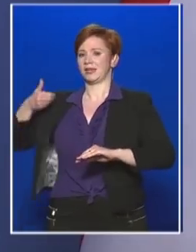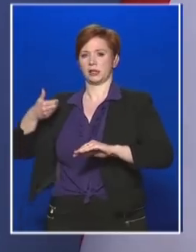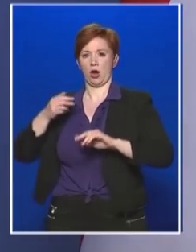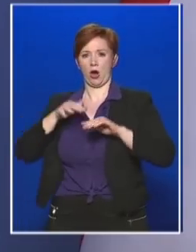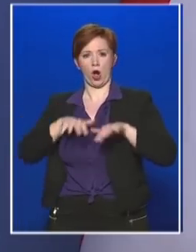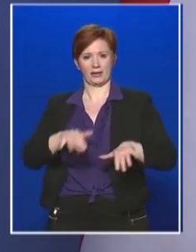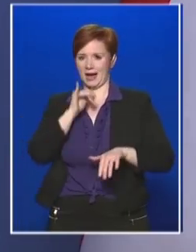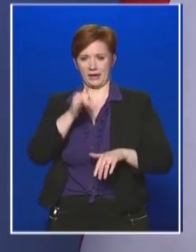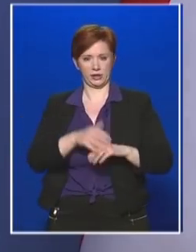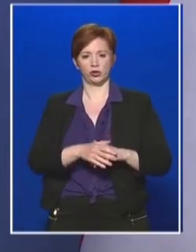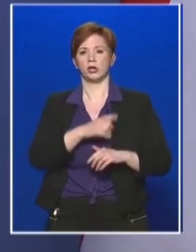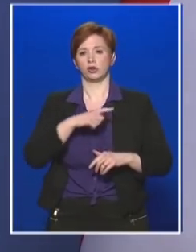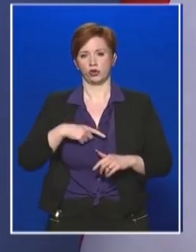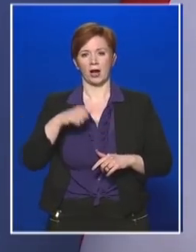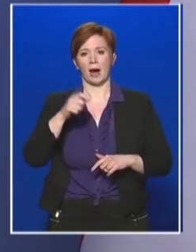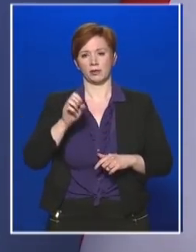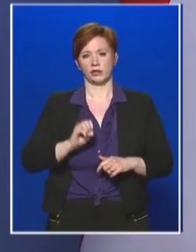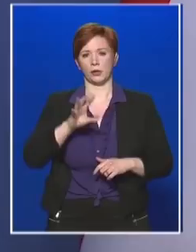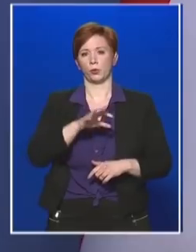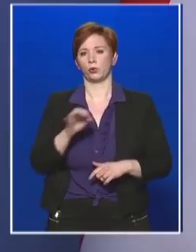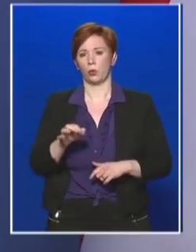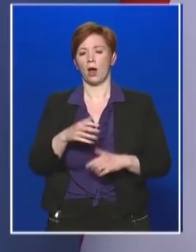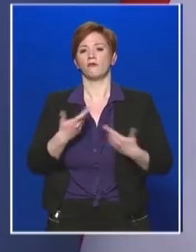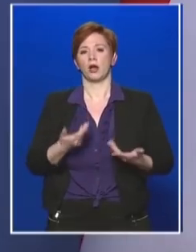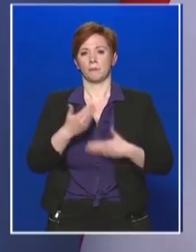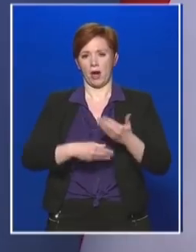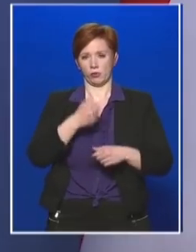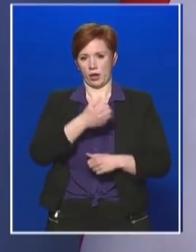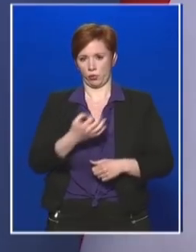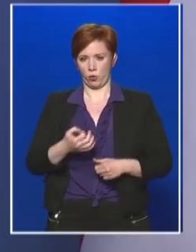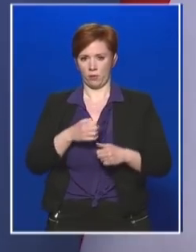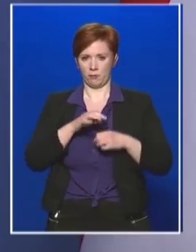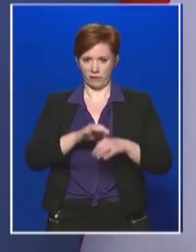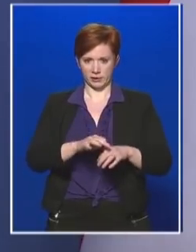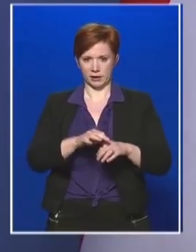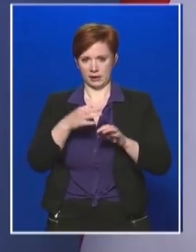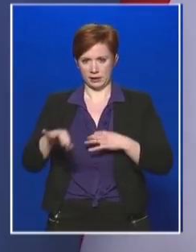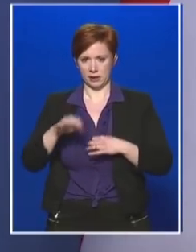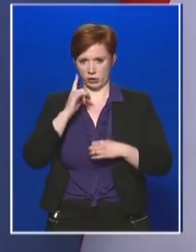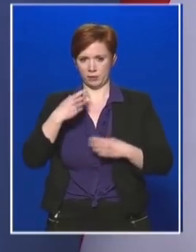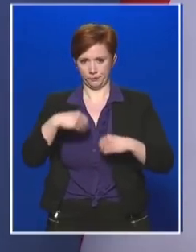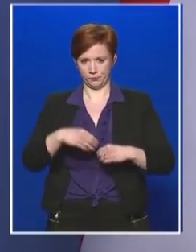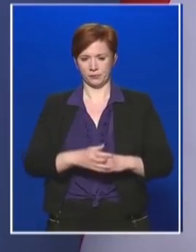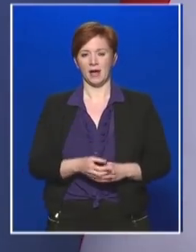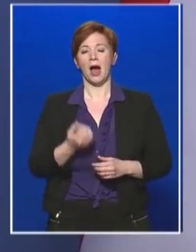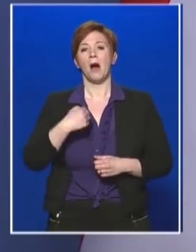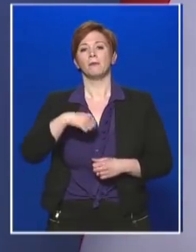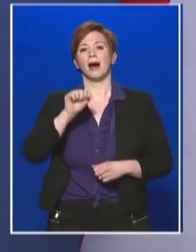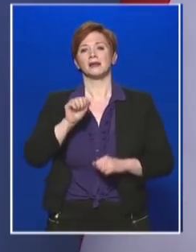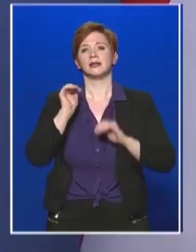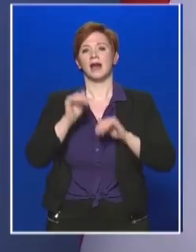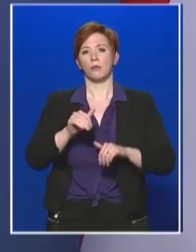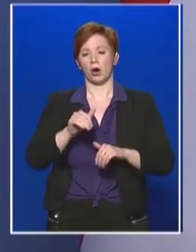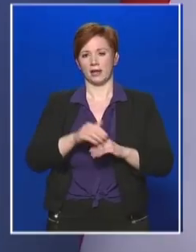15-től vagy május 1-től bevezethető intézkedések. A párt támogatások 50%